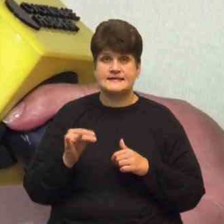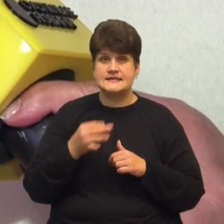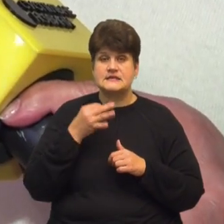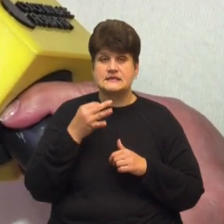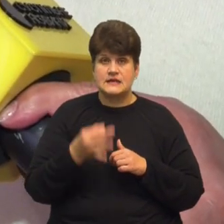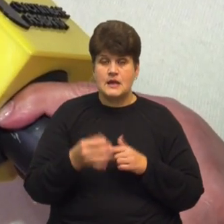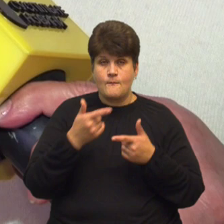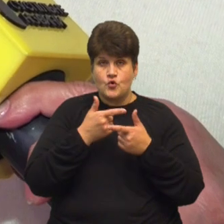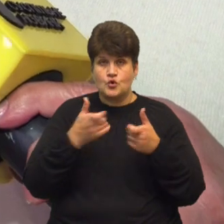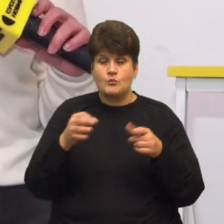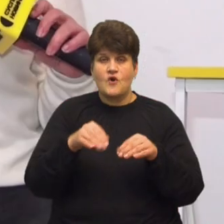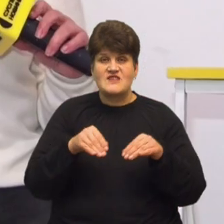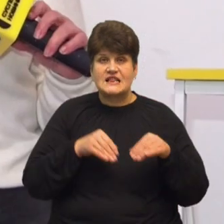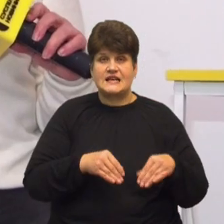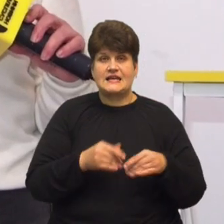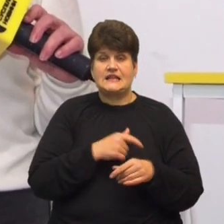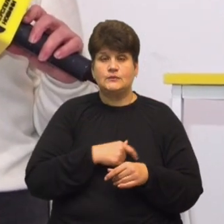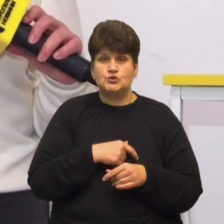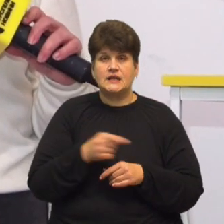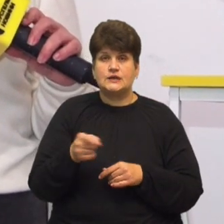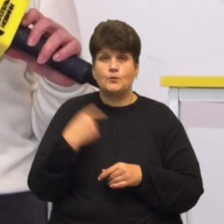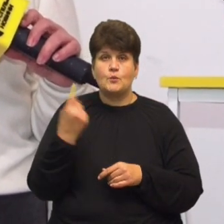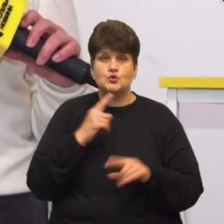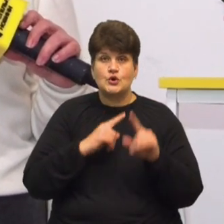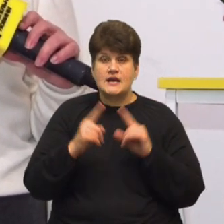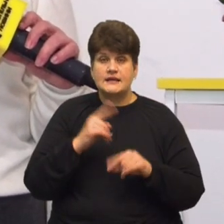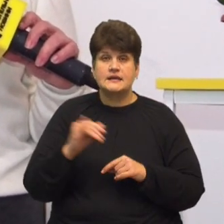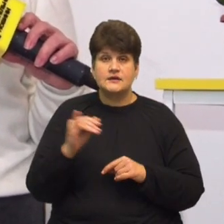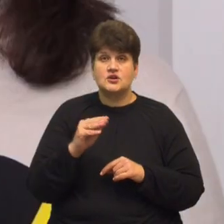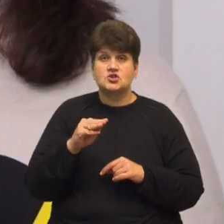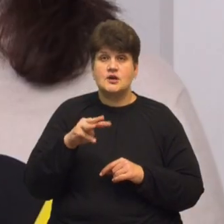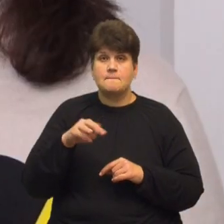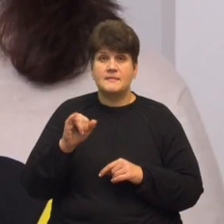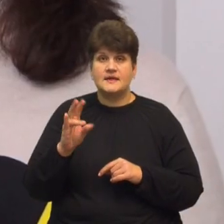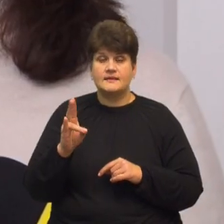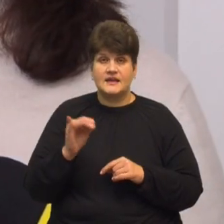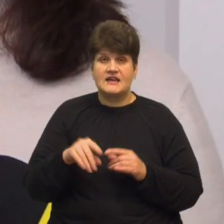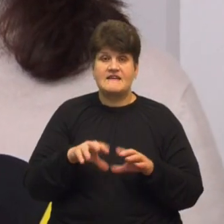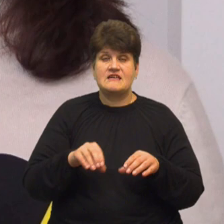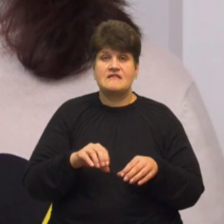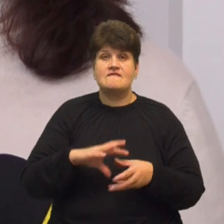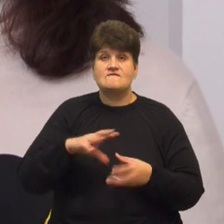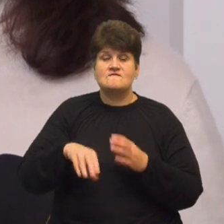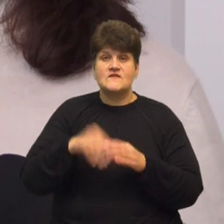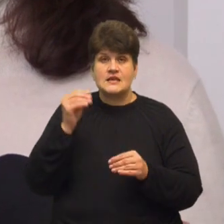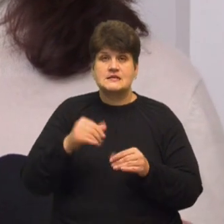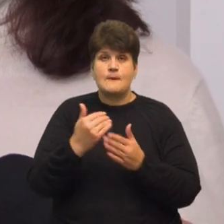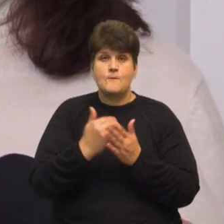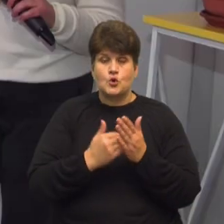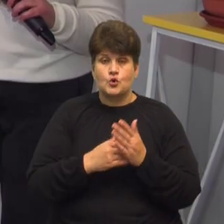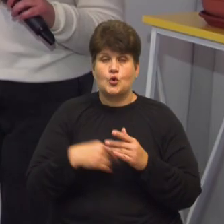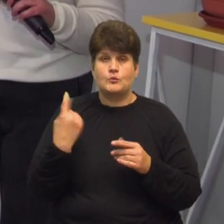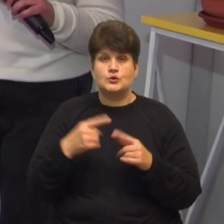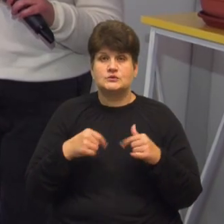повідомлення про відкликання депутата Тернопільської обласної ради Ігоря Жмінки, а також витяг з протоколу зборів обласної організації